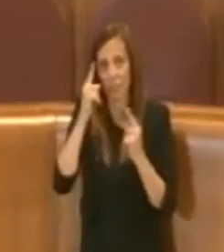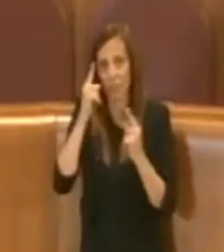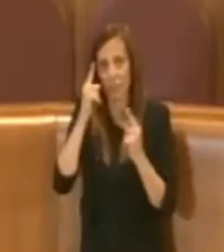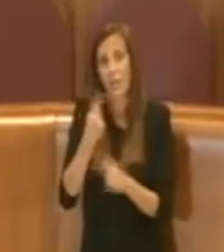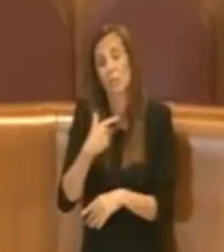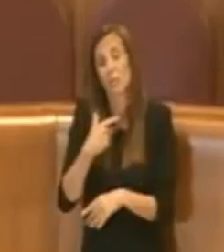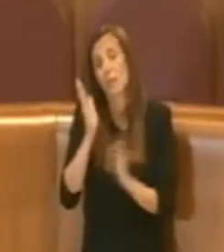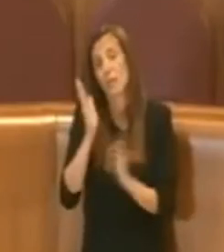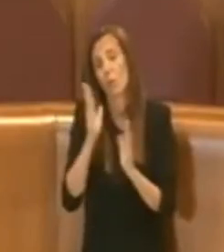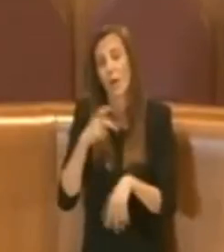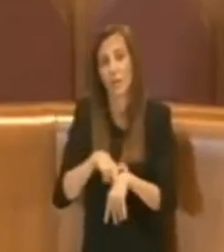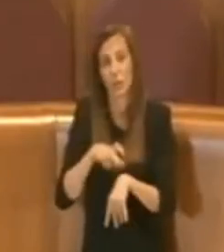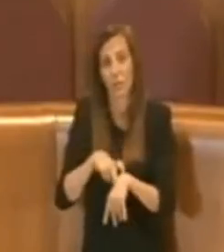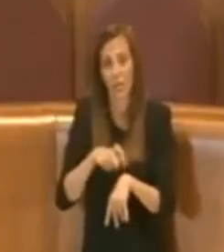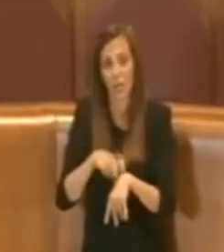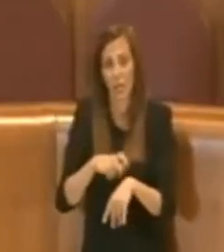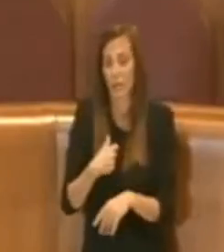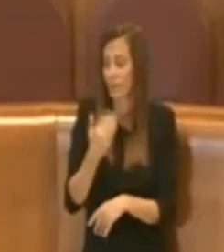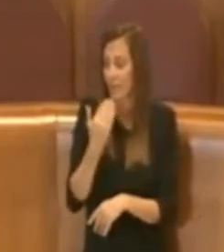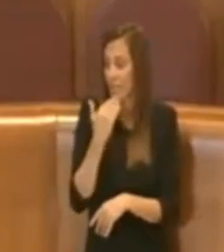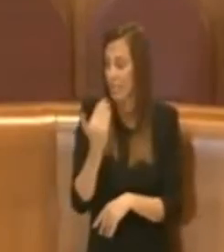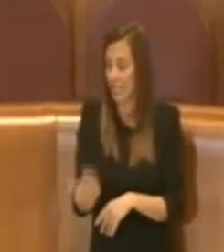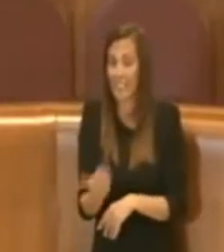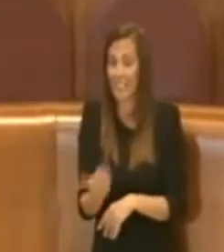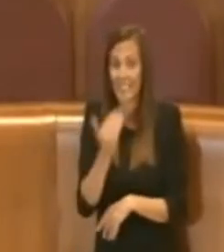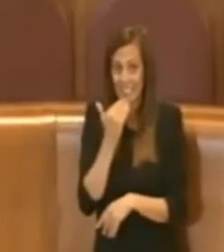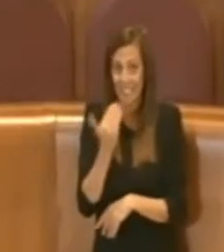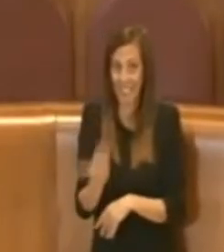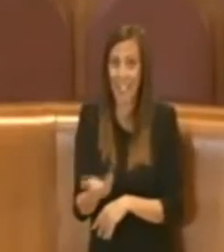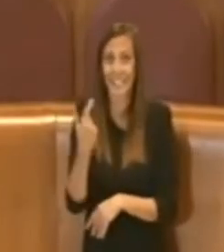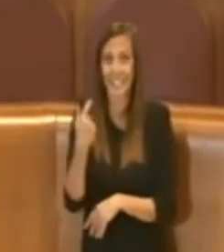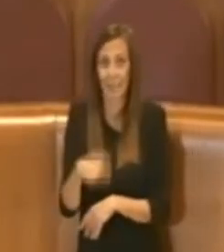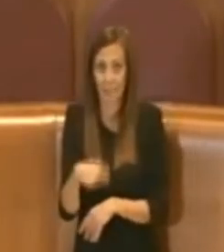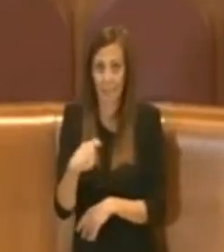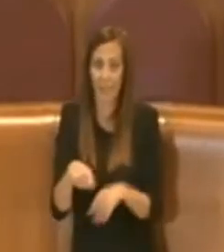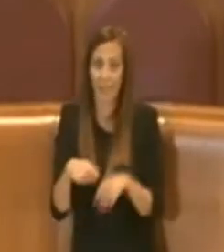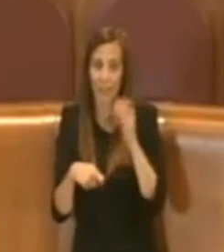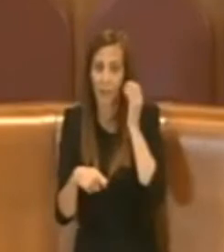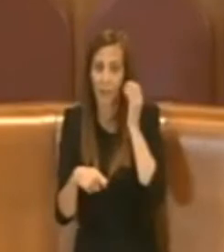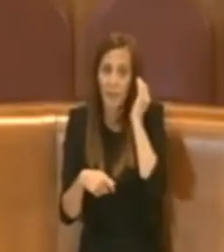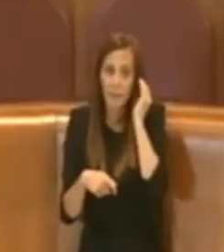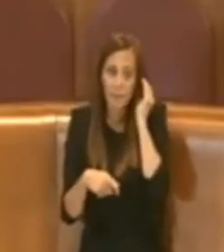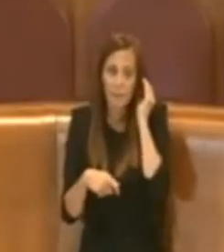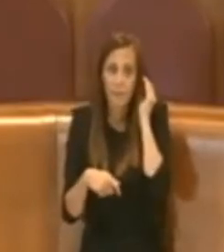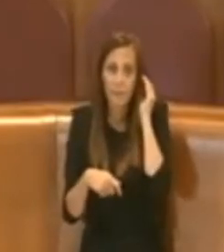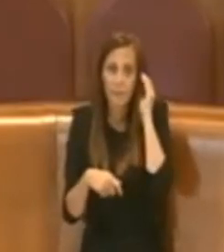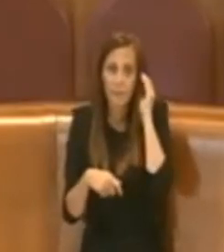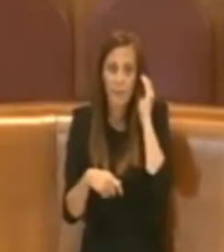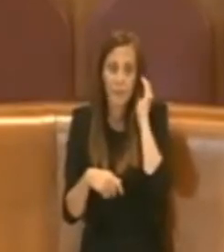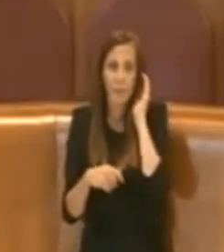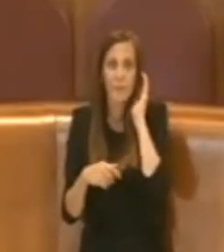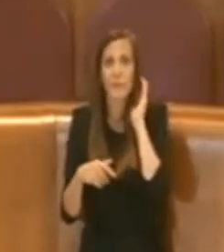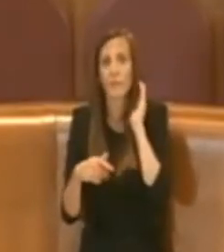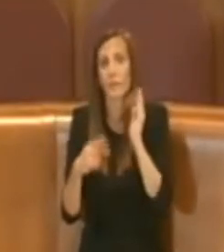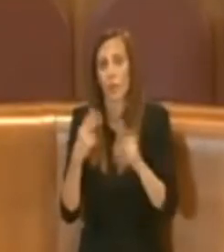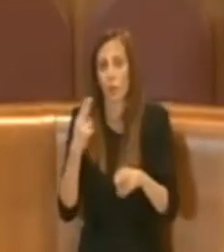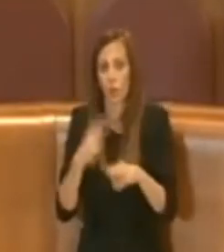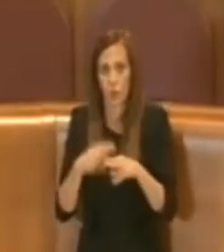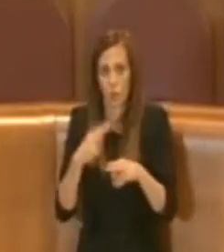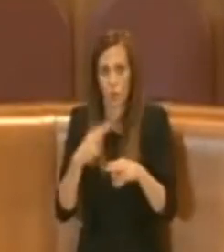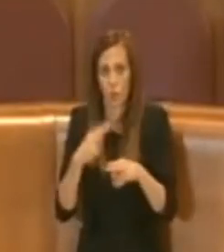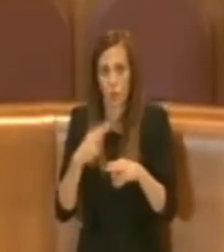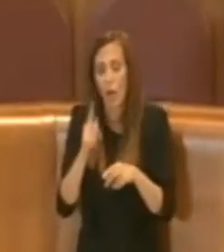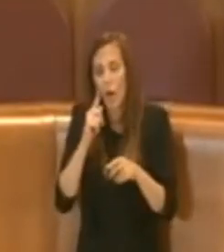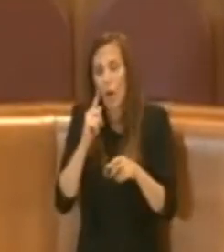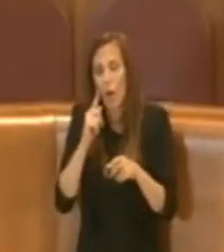tempi. Prego consigliera. Grazie, grazie presidente. Eh Roma eh deve occupare un